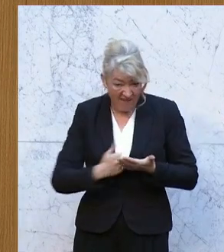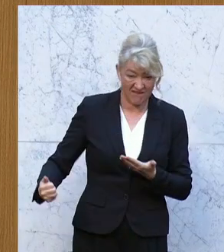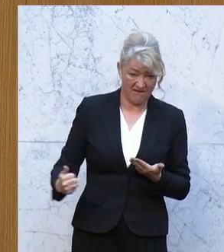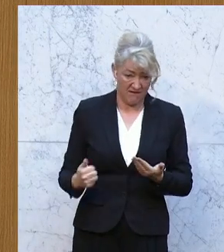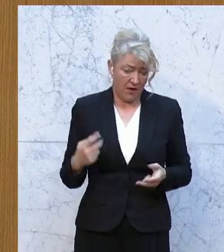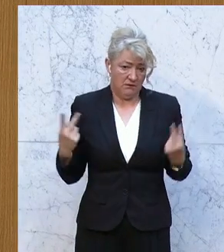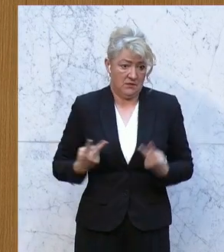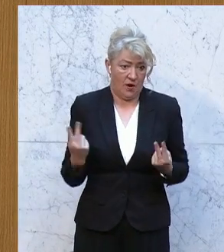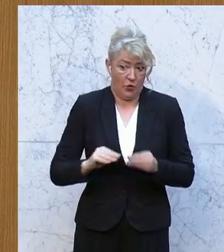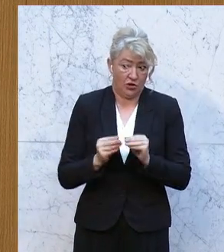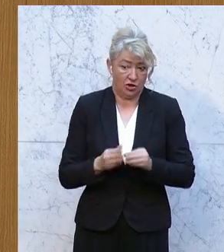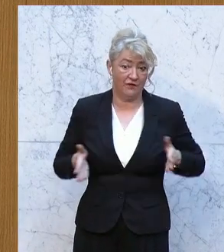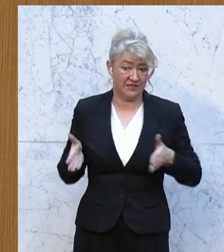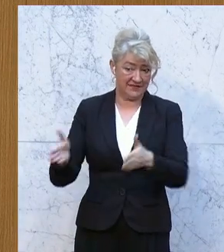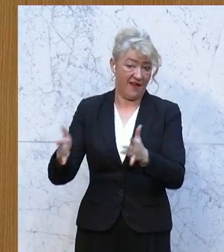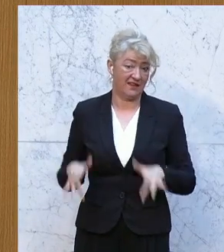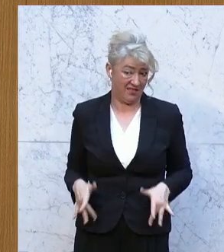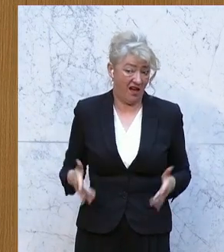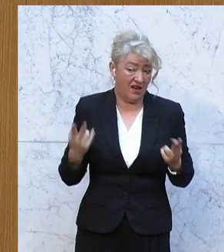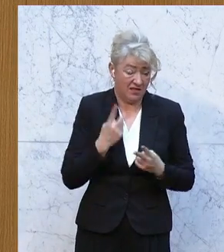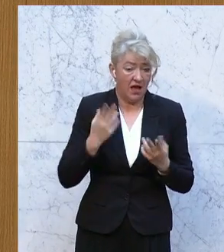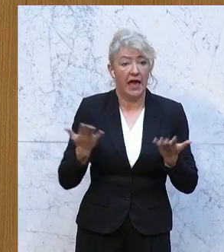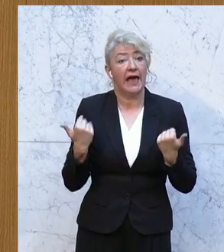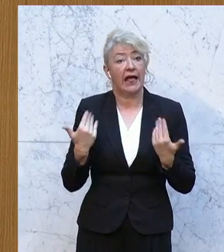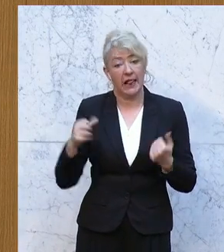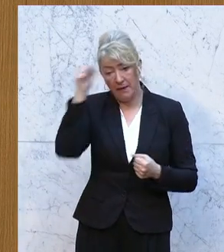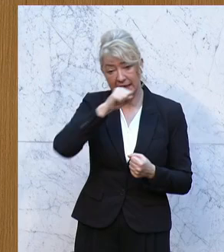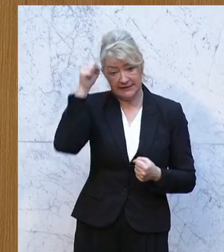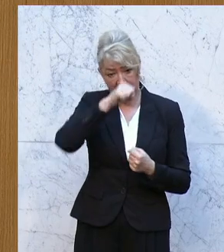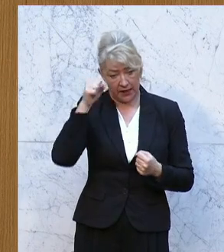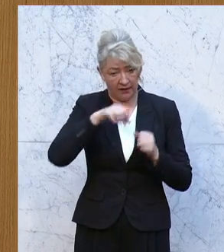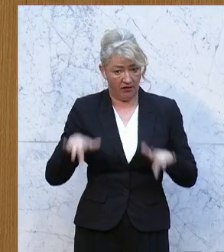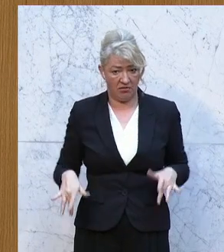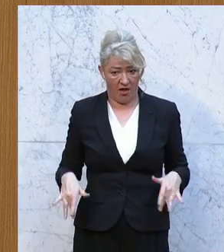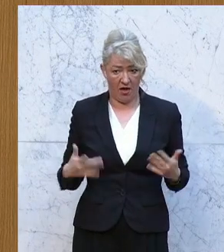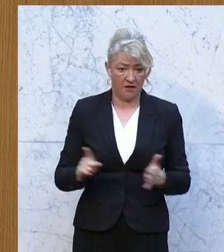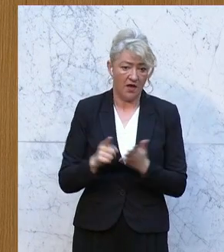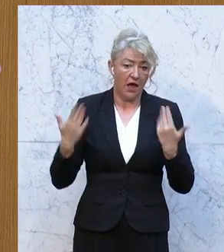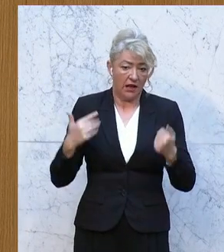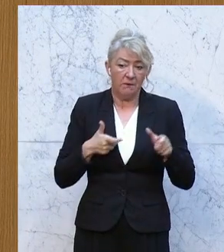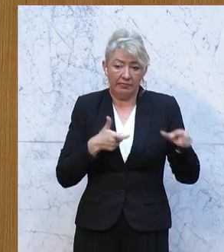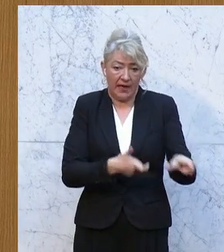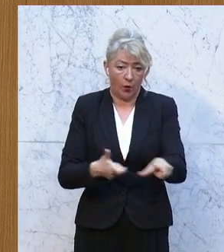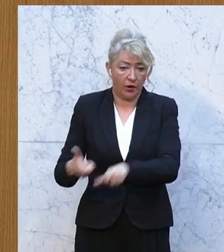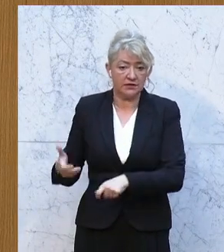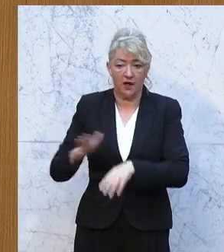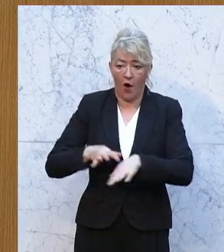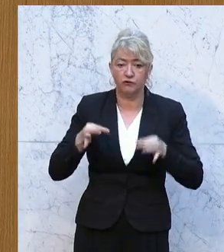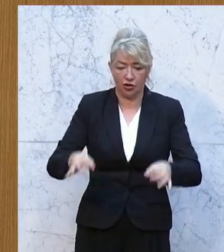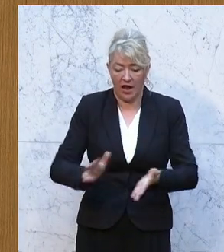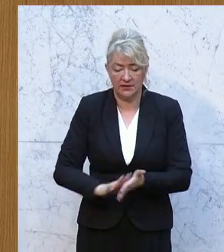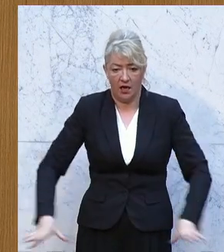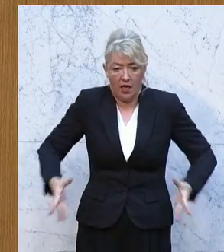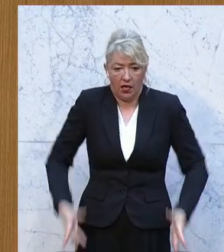auch ein Geschäftszweig geworden, diese ganze Klimahysterie, die hier abgeht. Da haben wir dann die Klimaterroristen, die sich auf die Straßen geben,